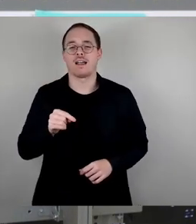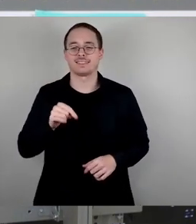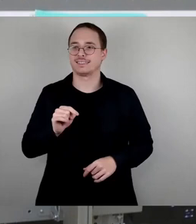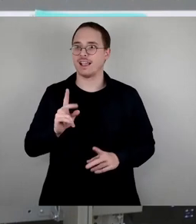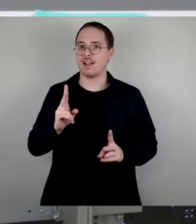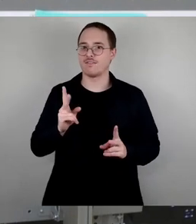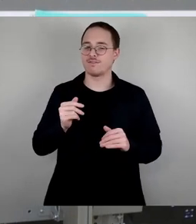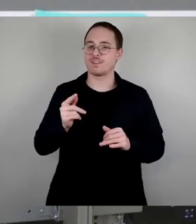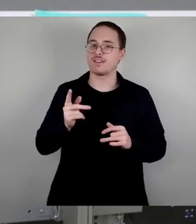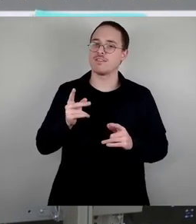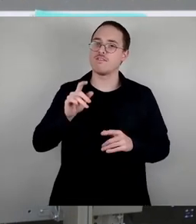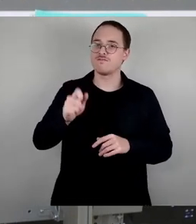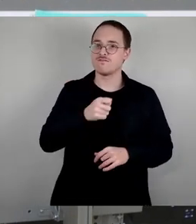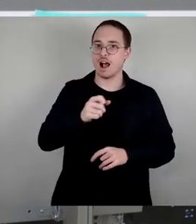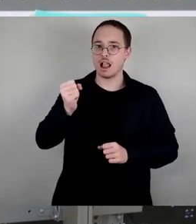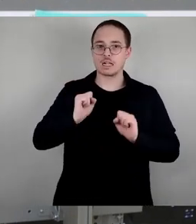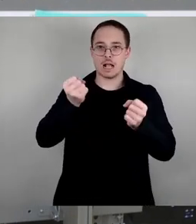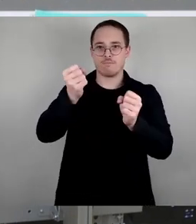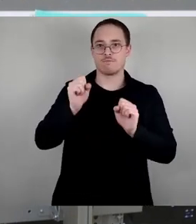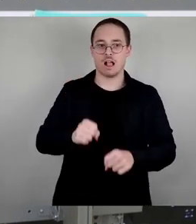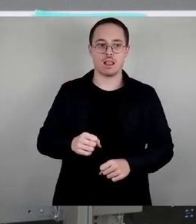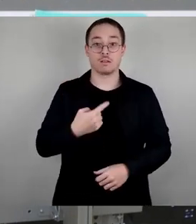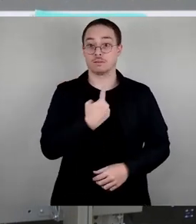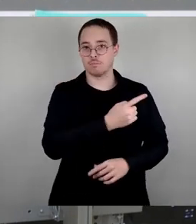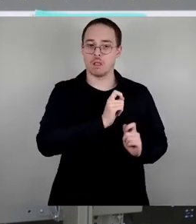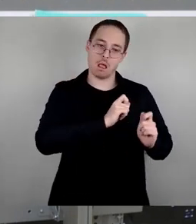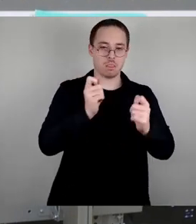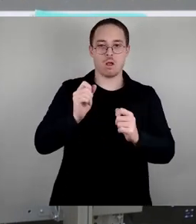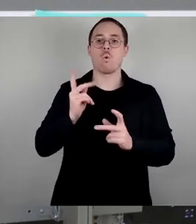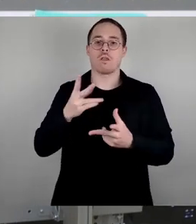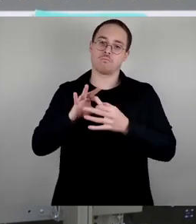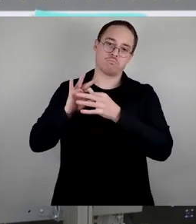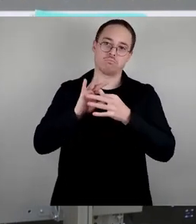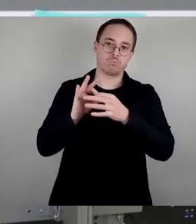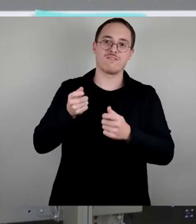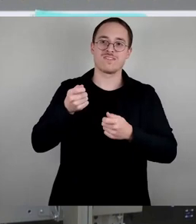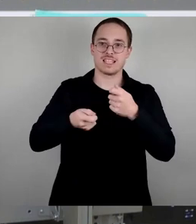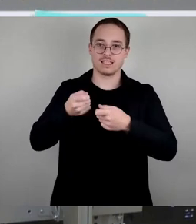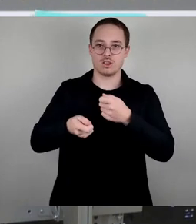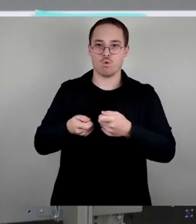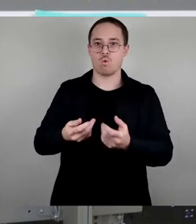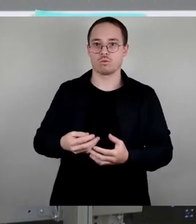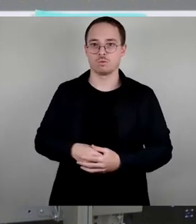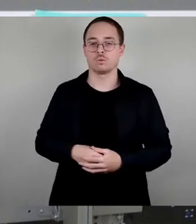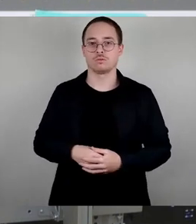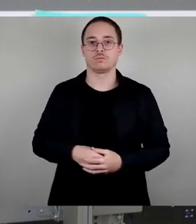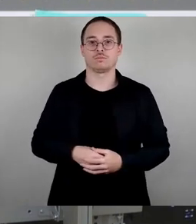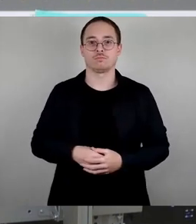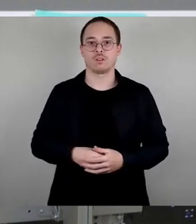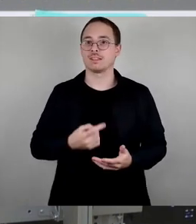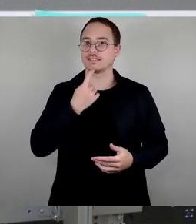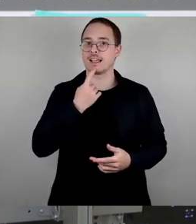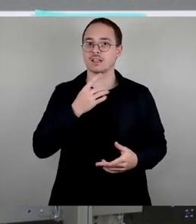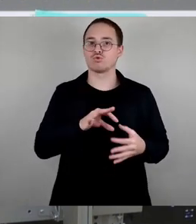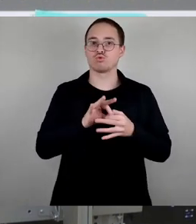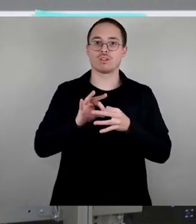welcher hauptsächlich die Finanzierung umfasst. Da ein Sachzusammenhang ganz klar erkennbar war, wurde der Antrag seitens der